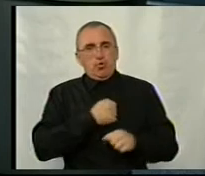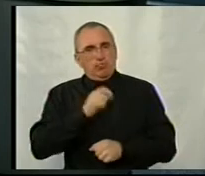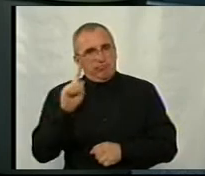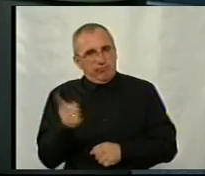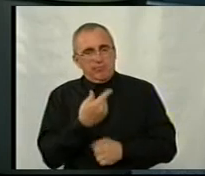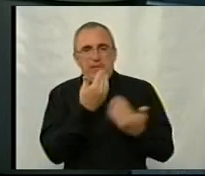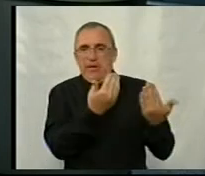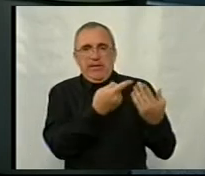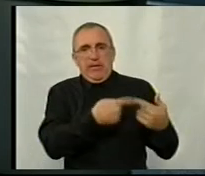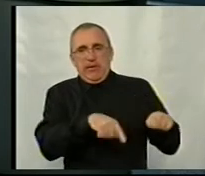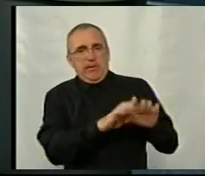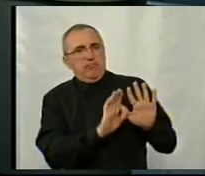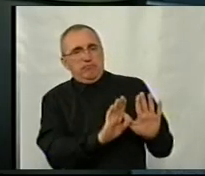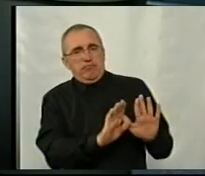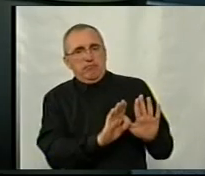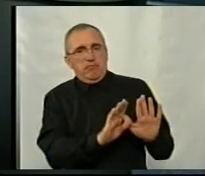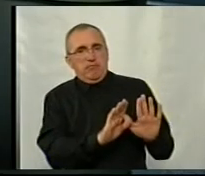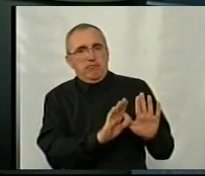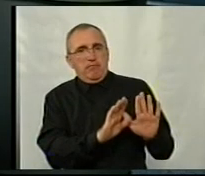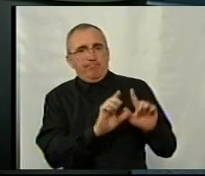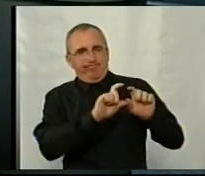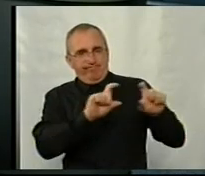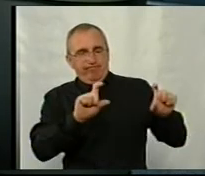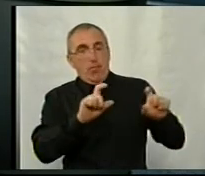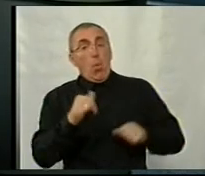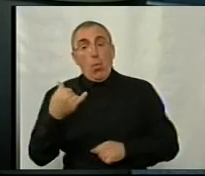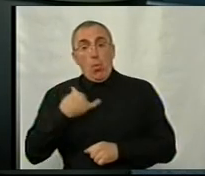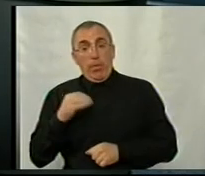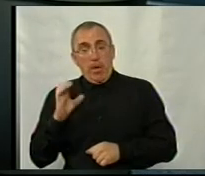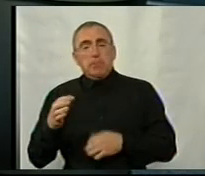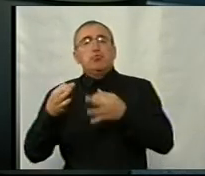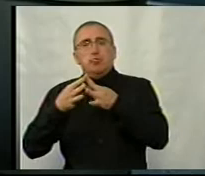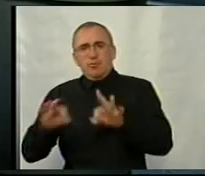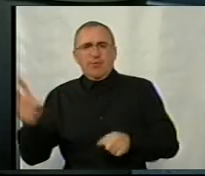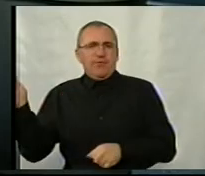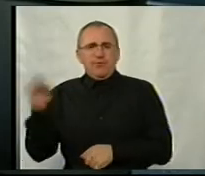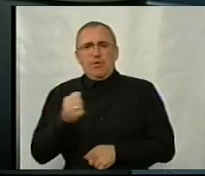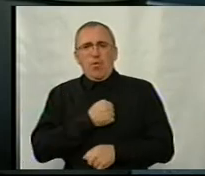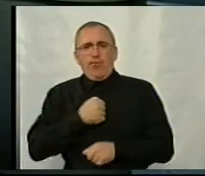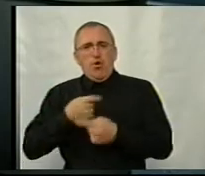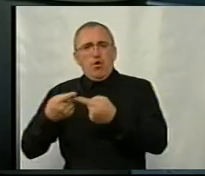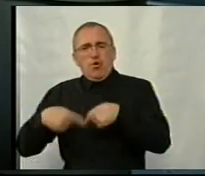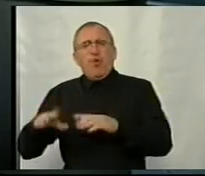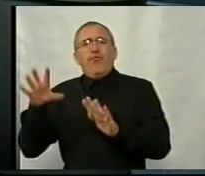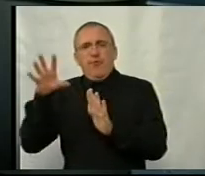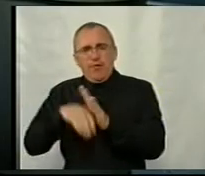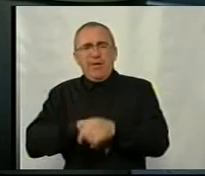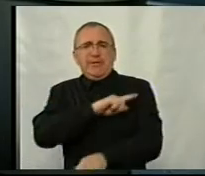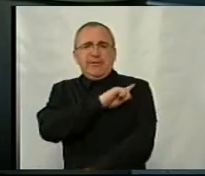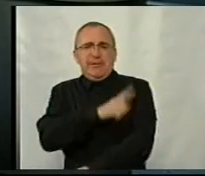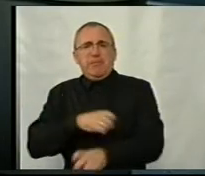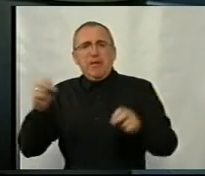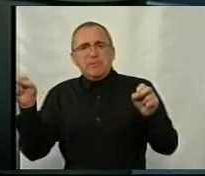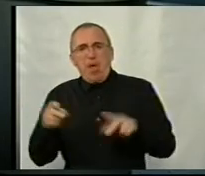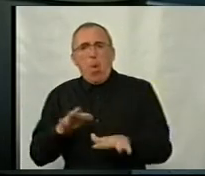їхні відомчі. У нас дозволяється в усі військові частини, включаючи сили спеціальних